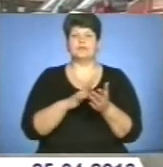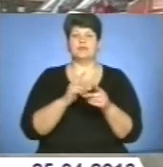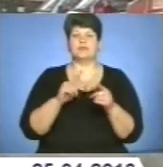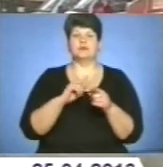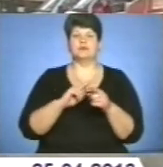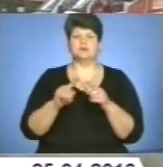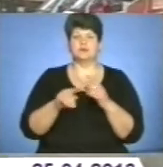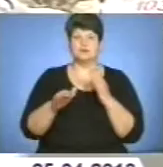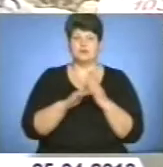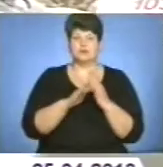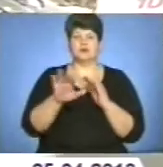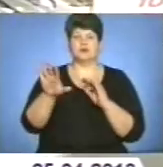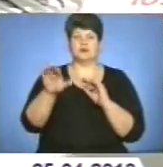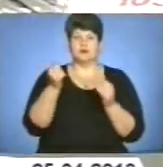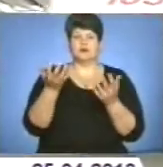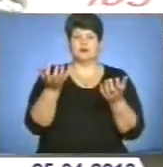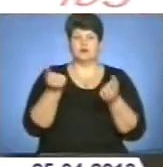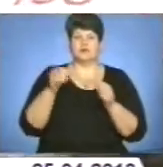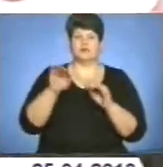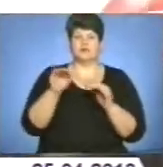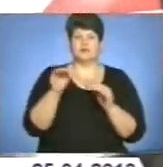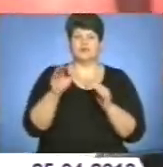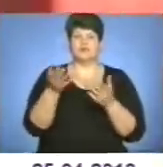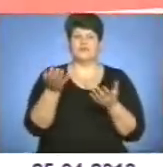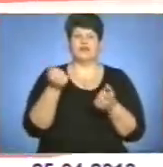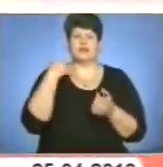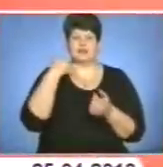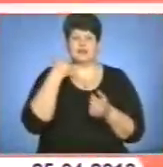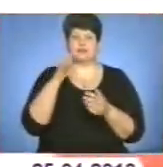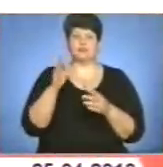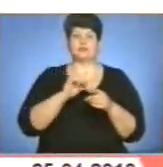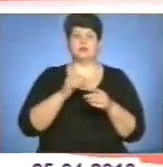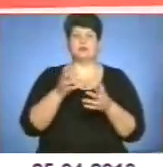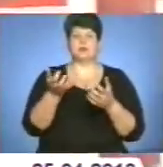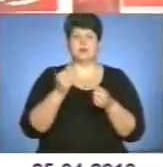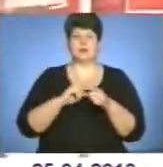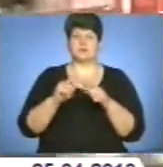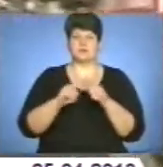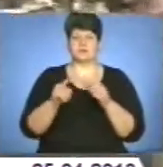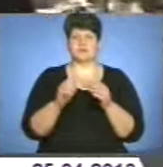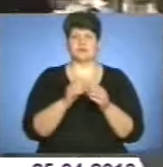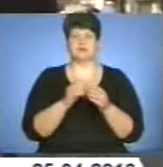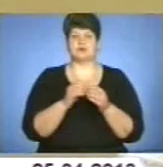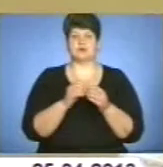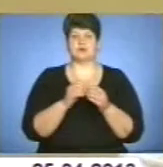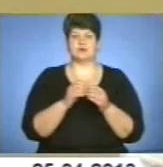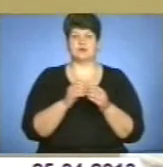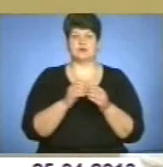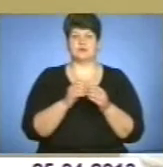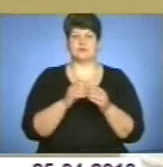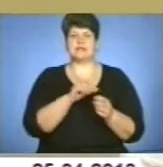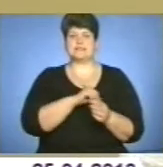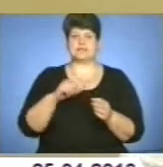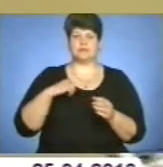чином служба прийому викликів буде відправляти швидку найближчу до пацієнта, а не ту, за якою закріплено відповідний район. Сам